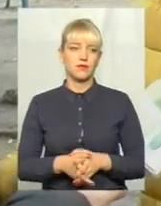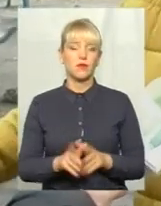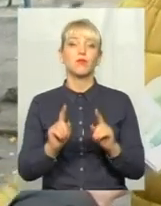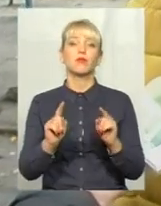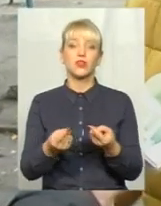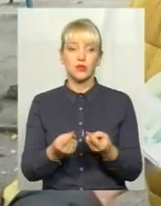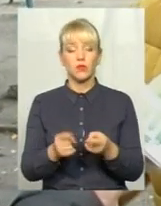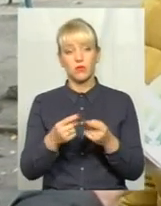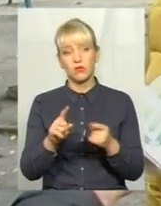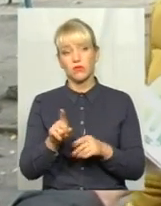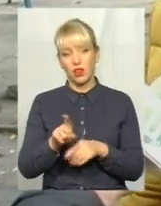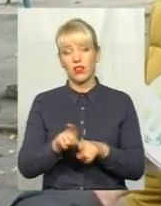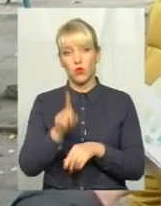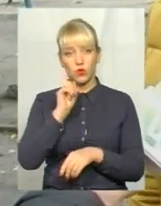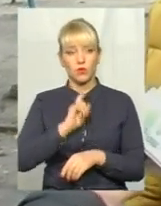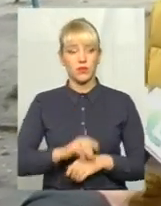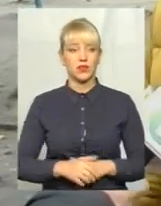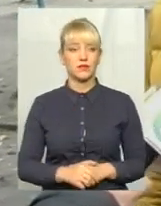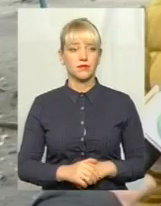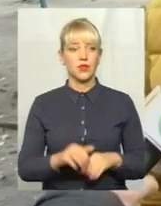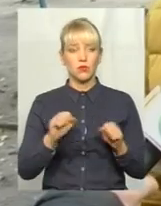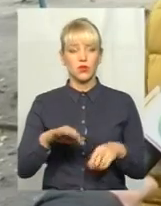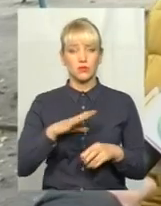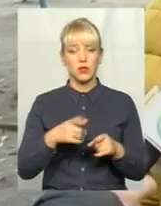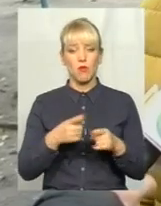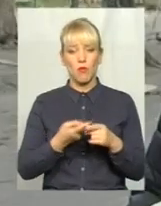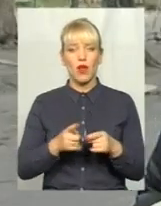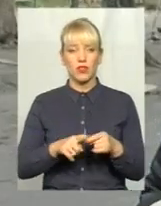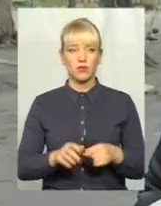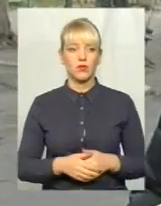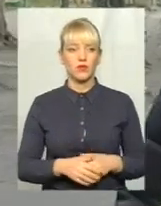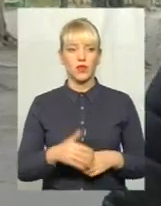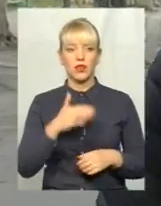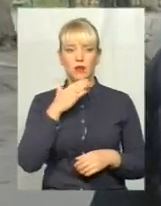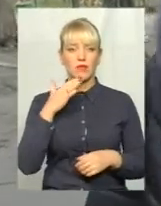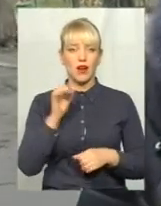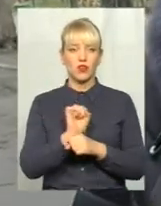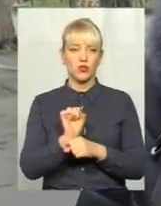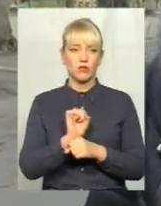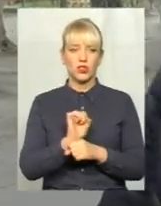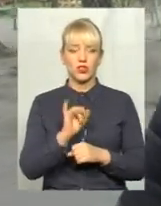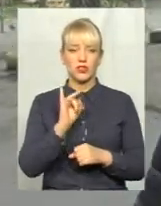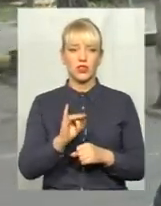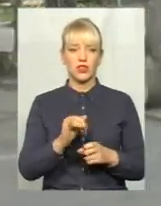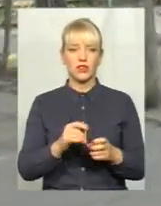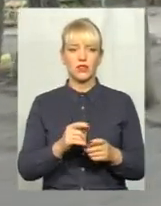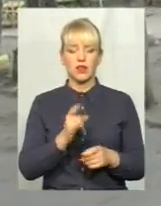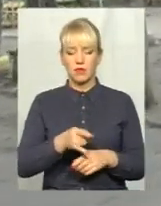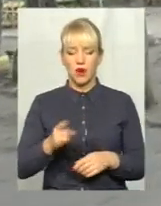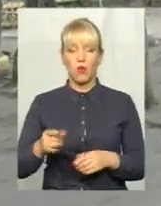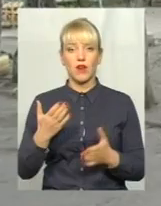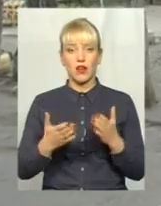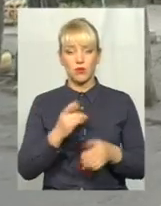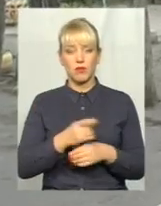Не знаю. Это удобно так. Наверное, поэтому и ставят возле дома. Дуже багато машин, чем цих парковок, я вам сказала, часто. А если